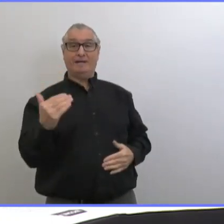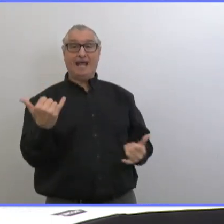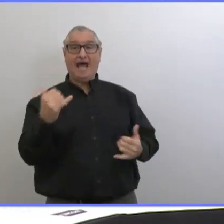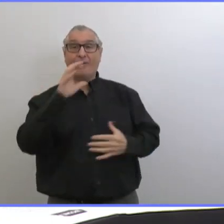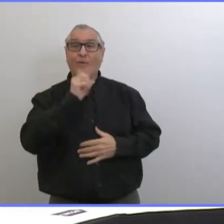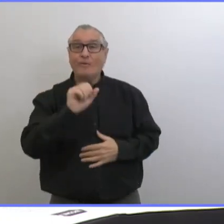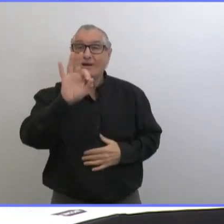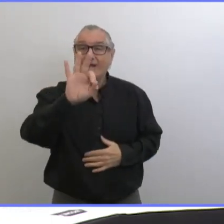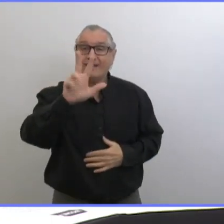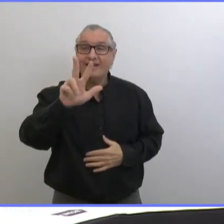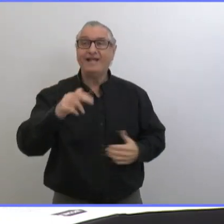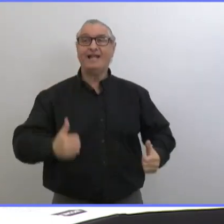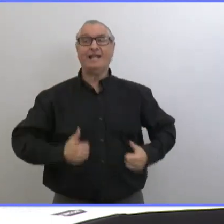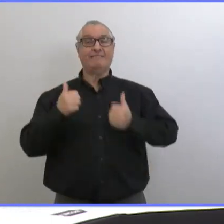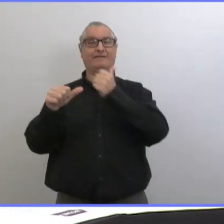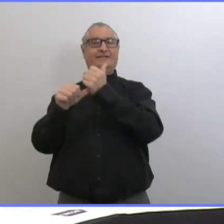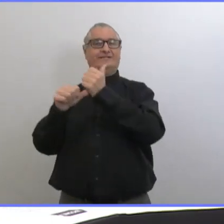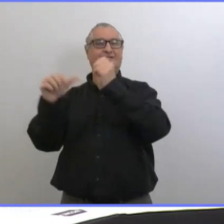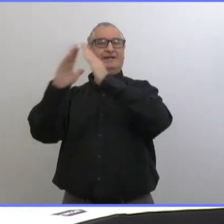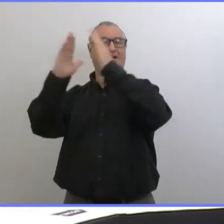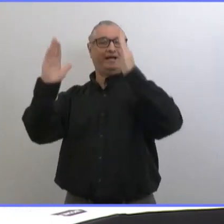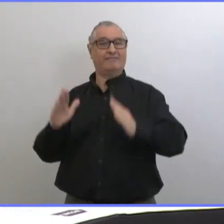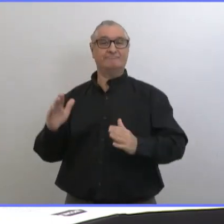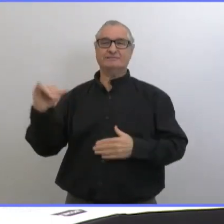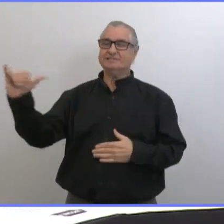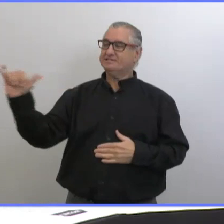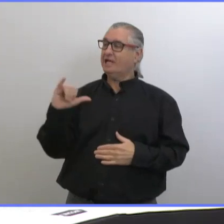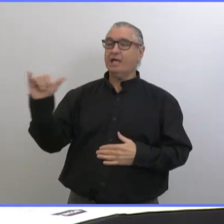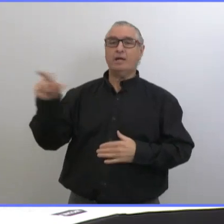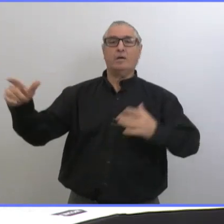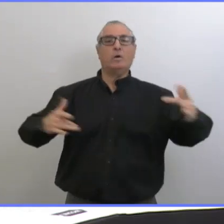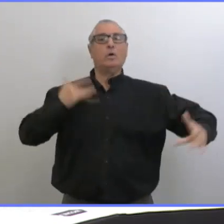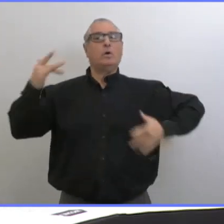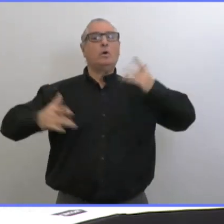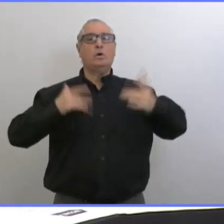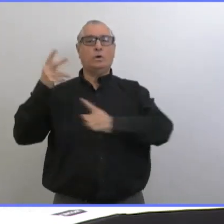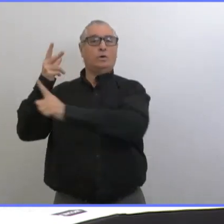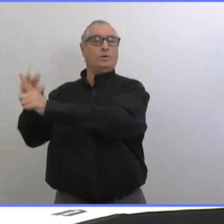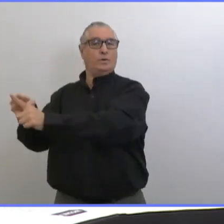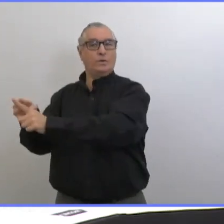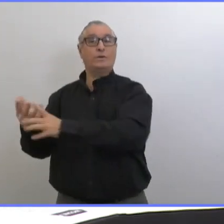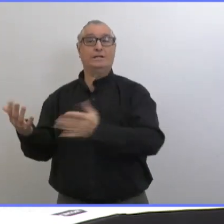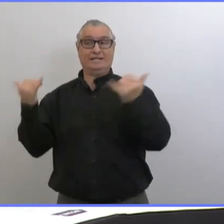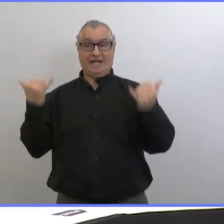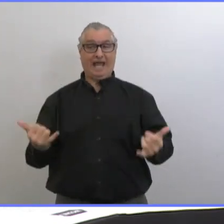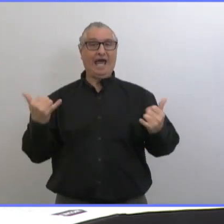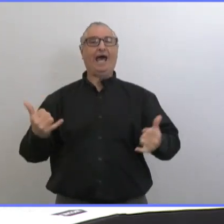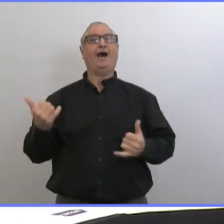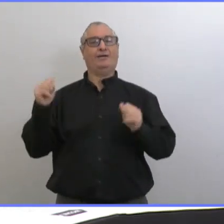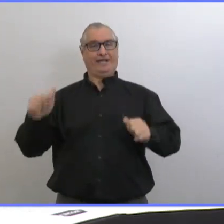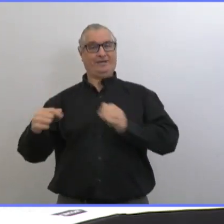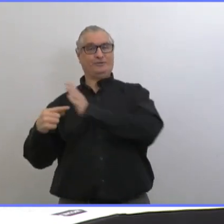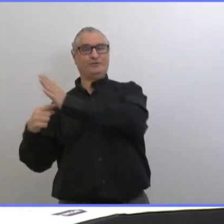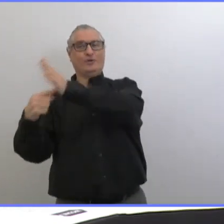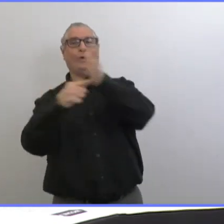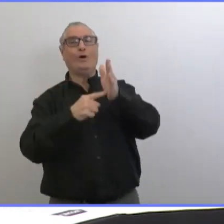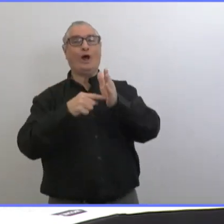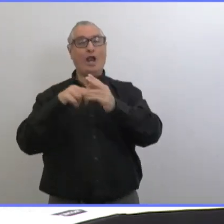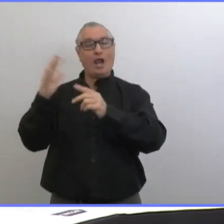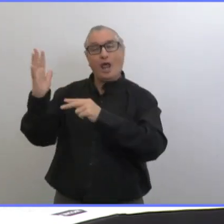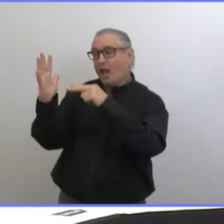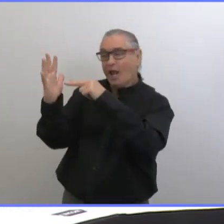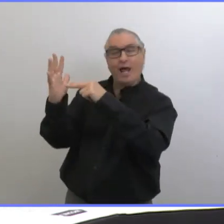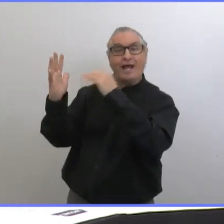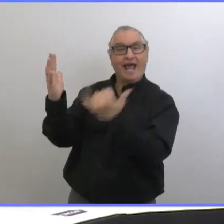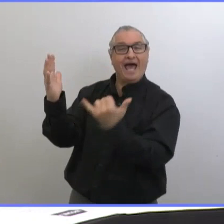93 ans, elle vit dans un foyer de centre et elle arrête. Donc, je pense qu'elle est contente de voir cette liste aujourd'hui.